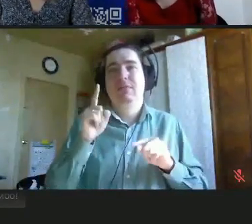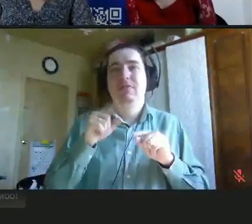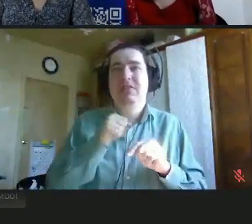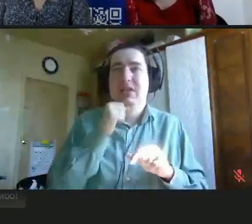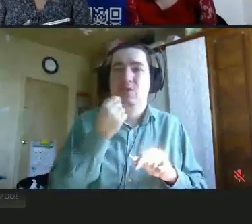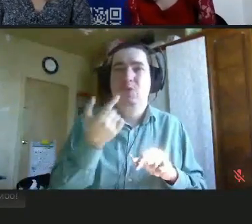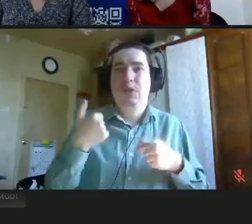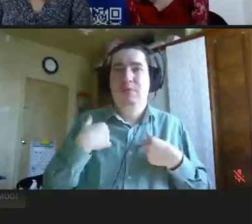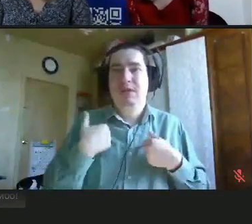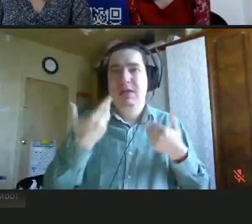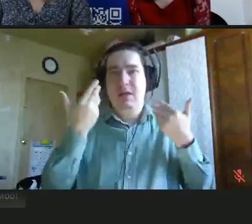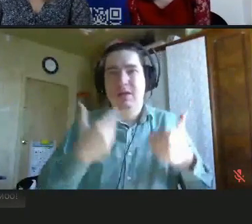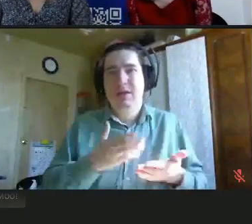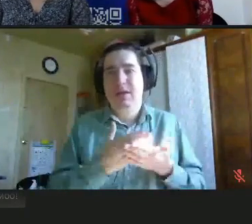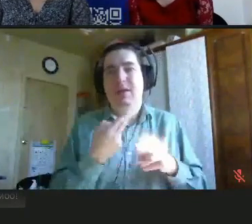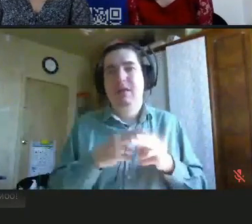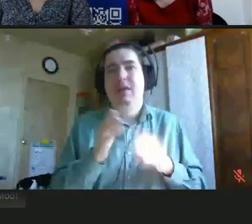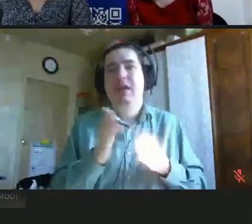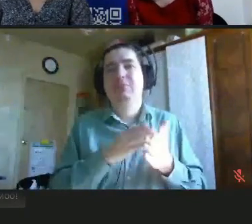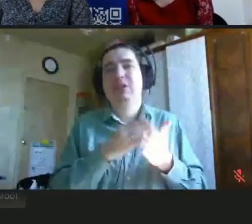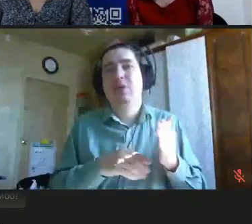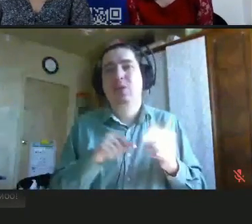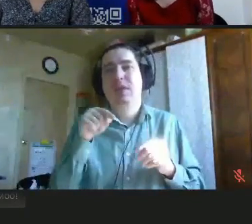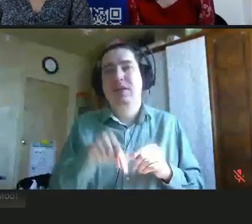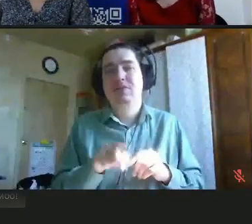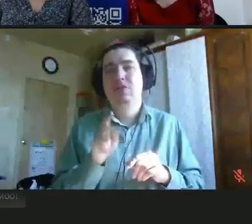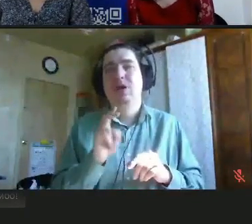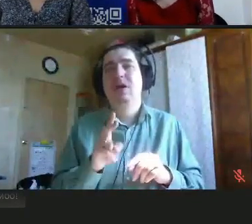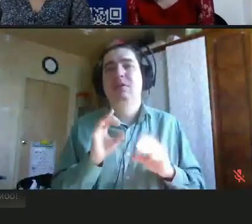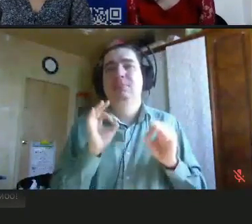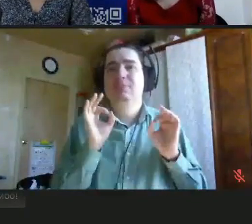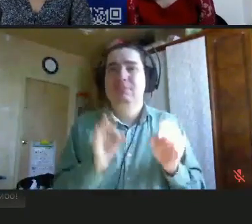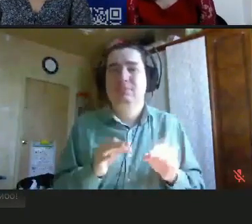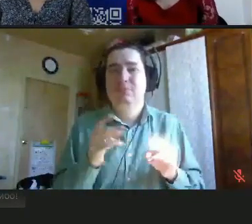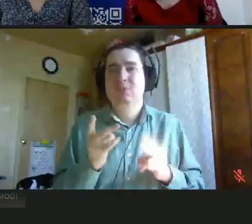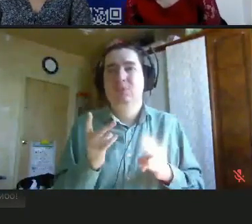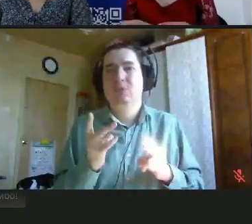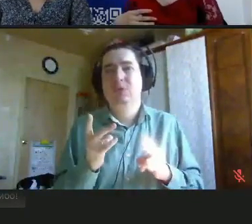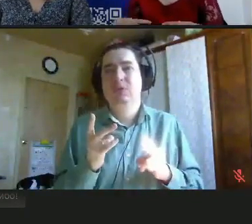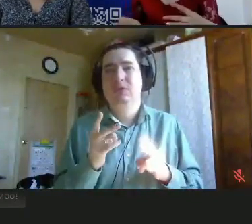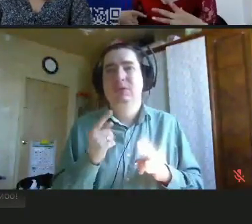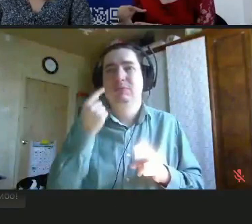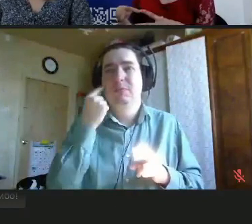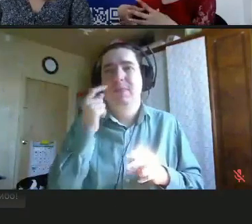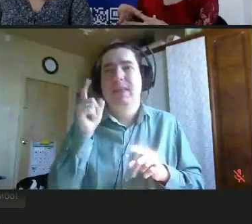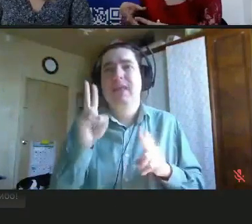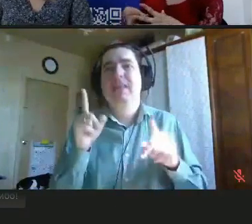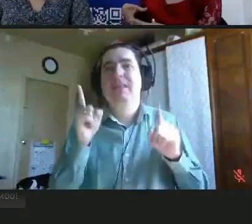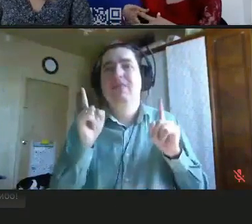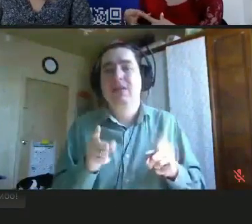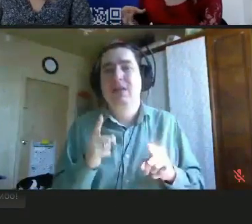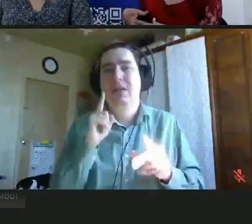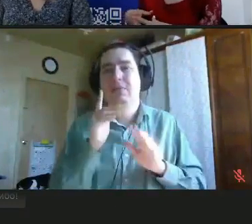и это абсолютный пример того, как принимают люди, и как действительно вот